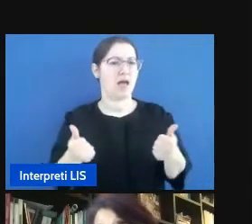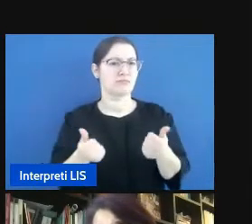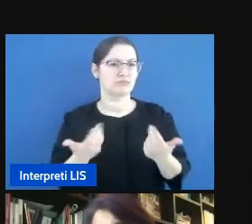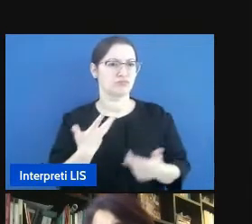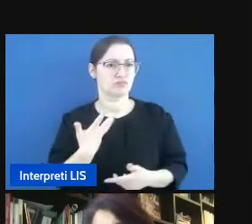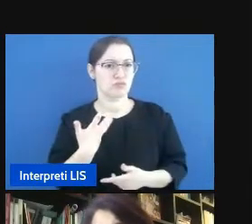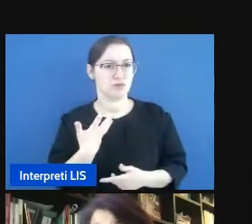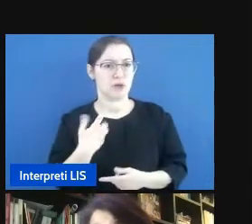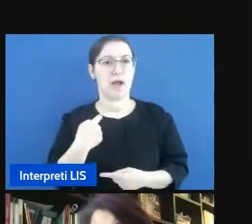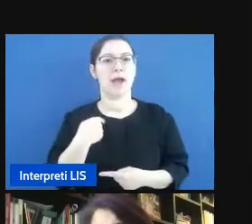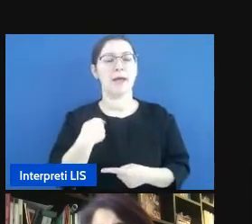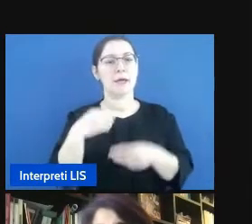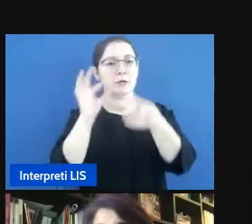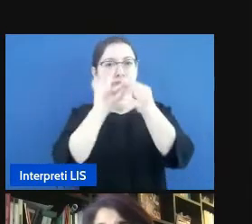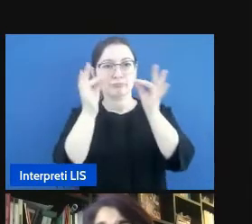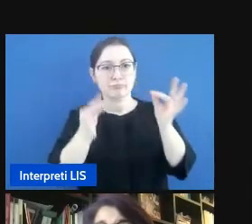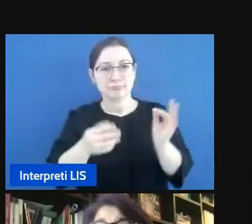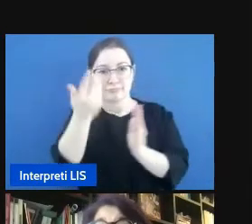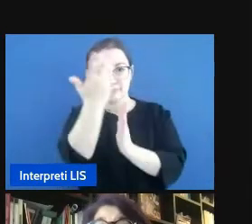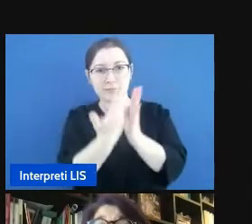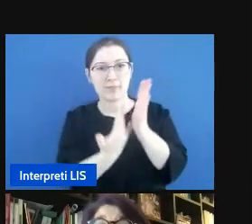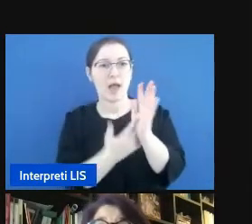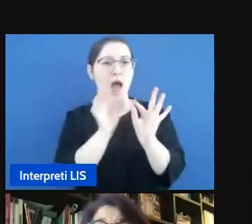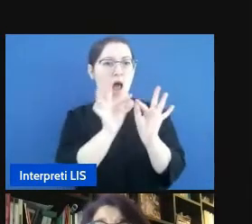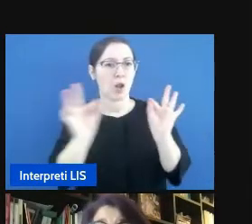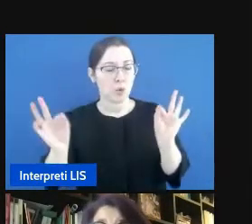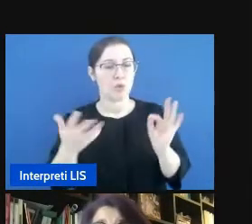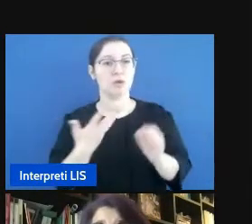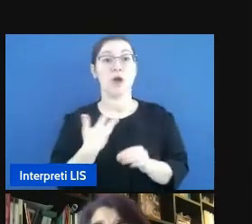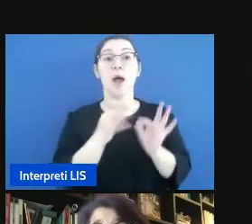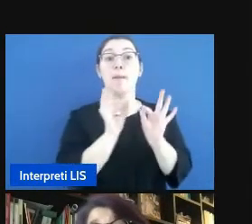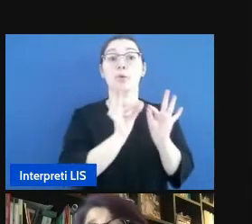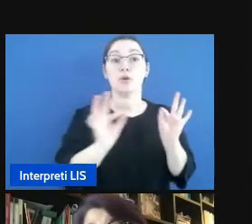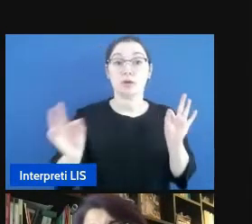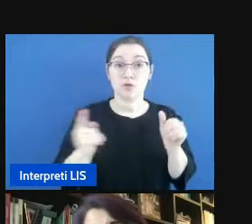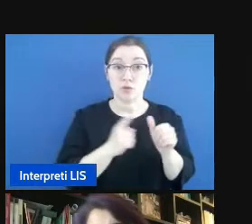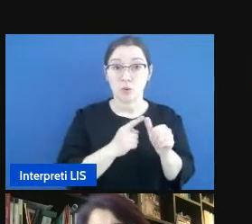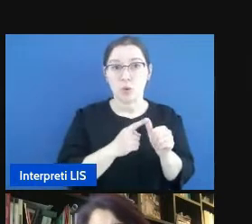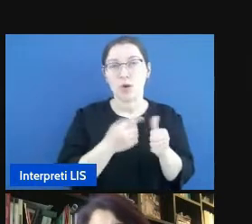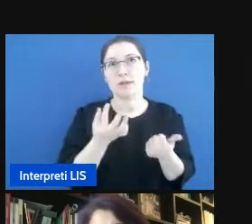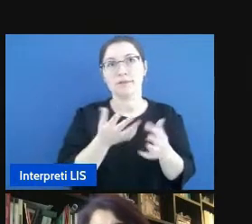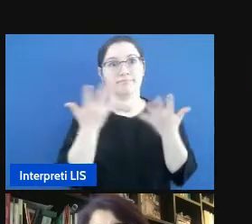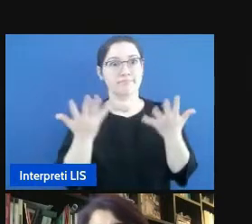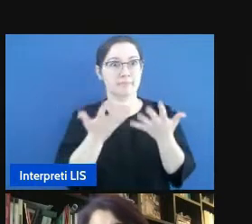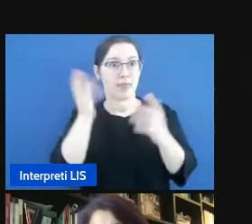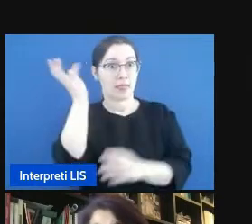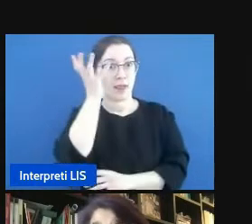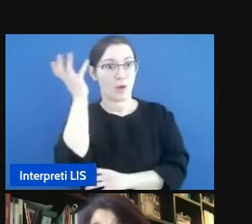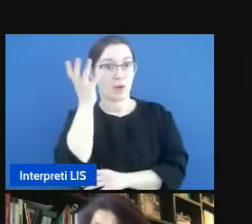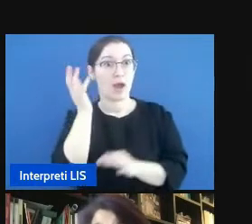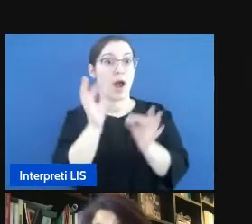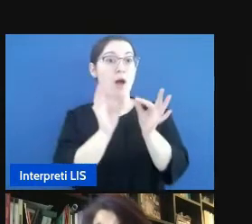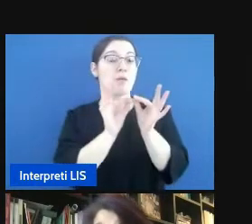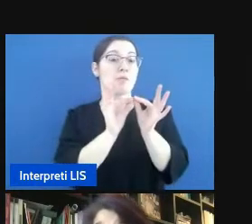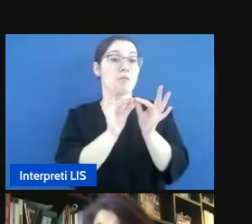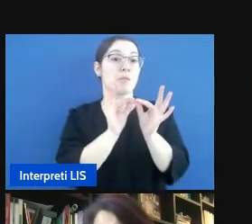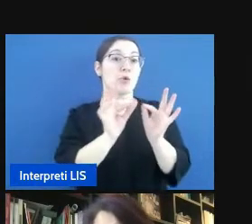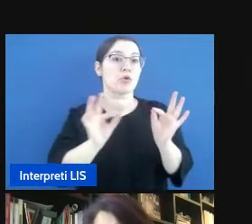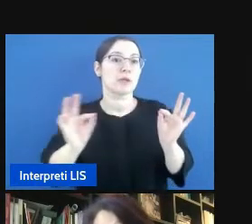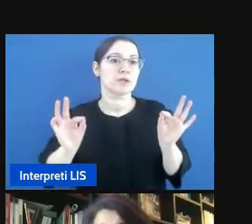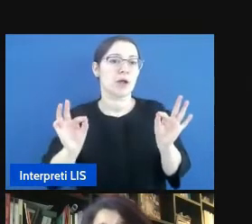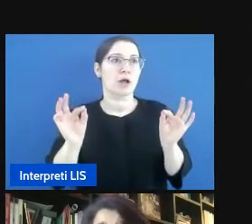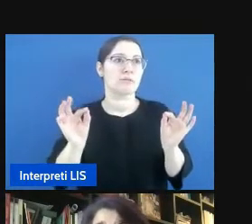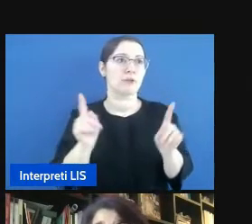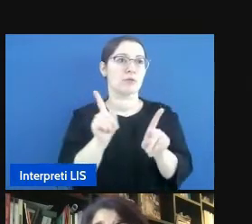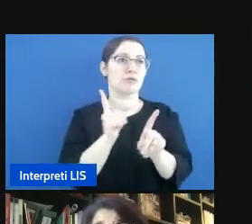segnalati qualcuno, come per esempio la punteggiatura, che in teoria dovrebbe tradurre la prosodia,